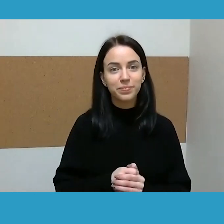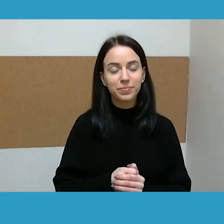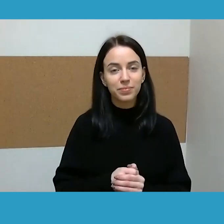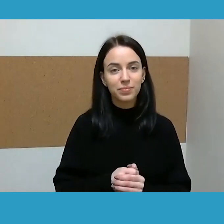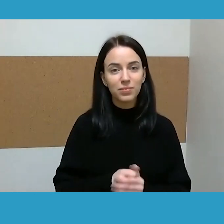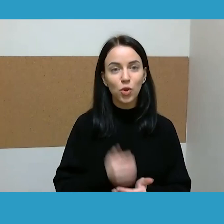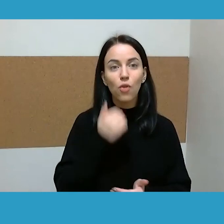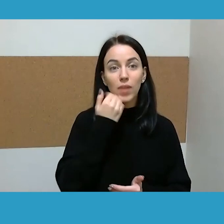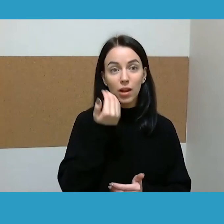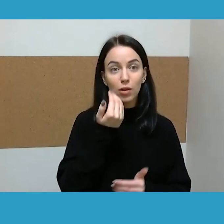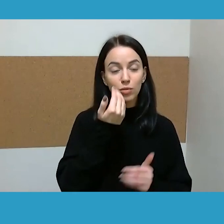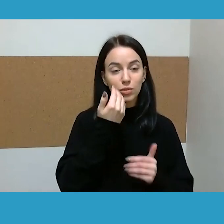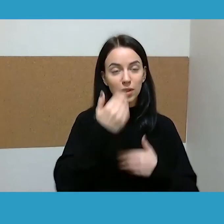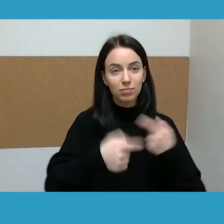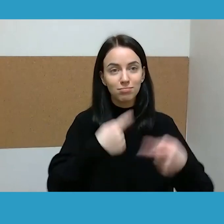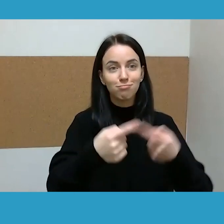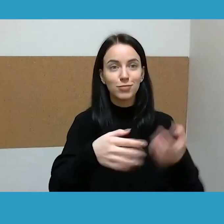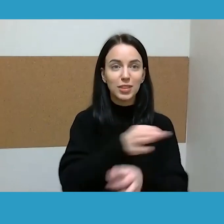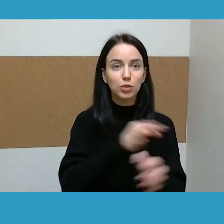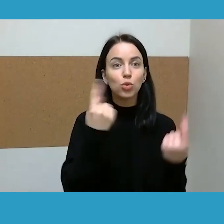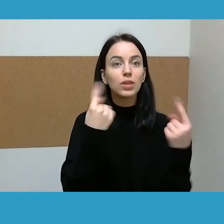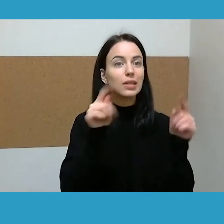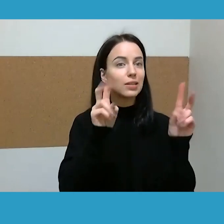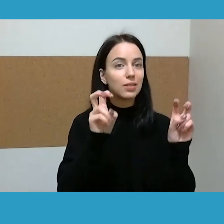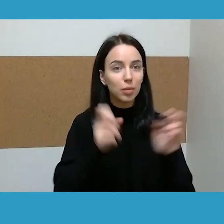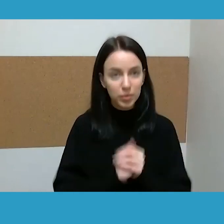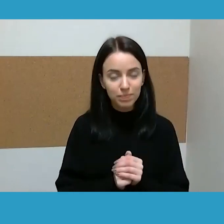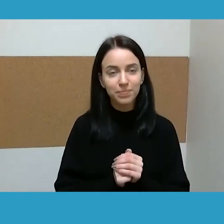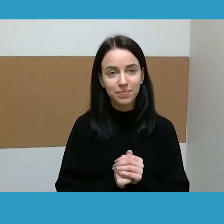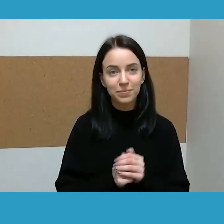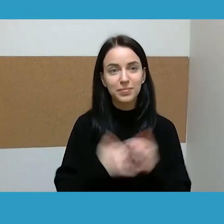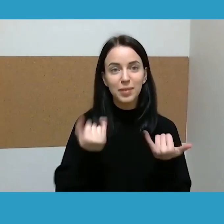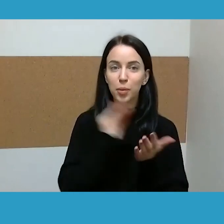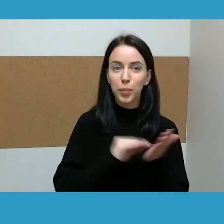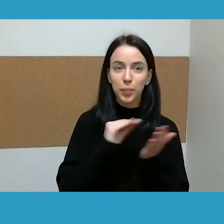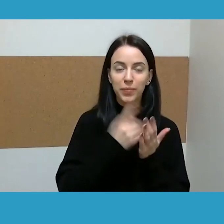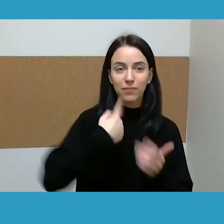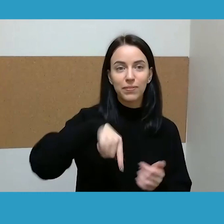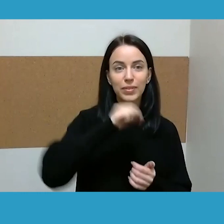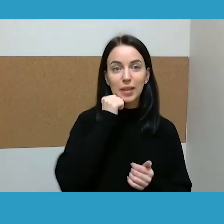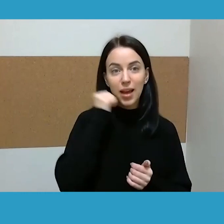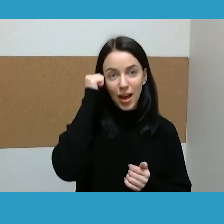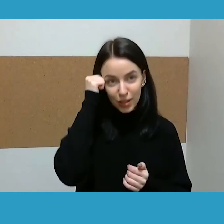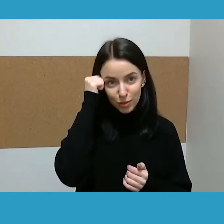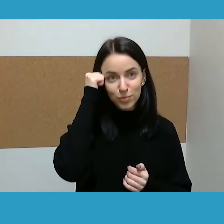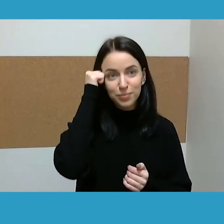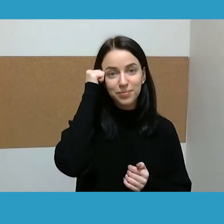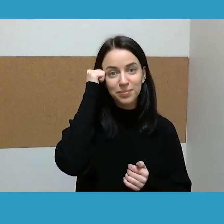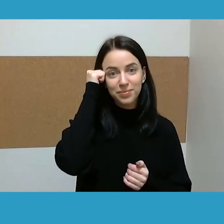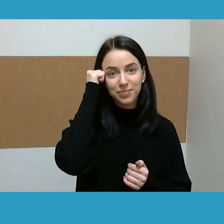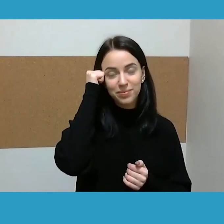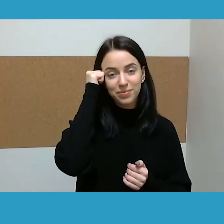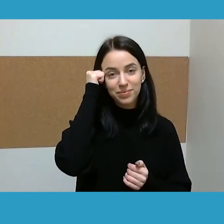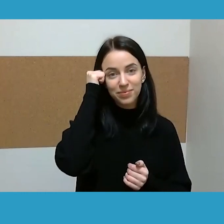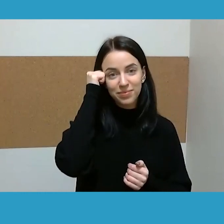diskutuos apie kitus dalykus. Tai labai labai jums dar kartą ačiū ir sakau